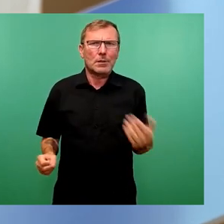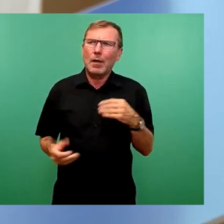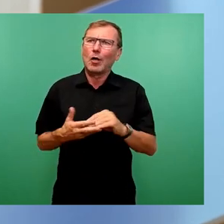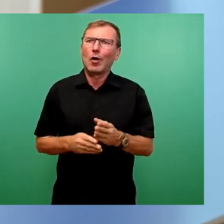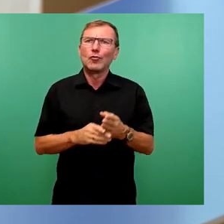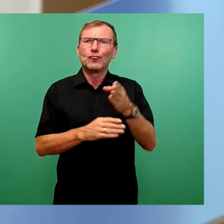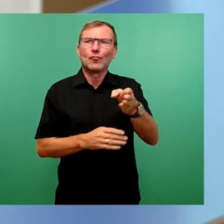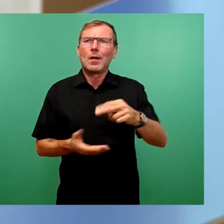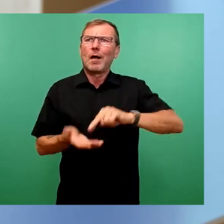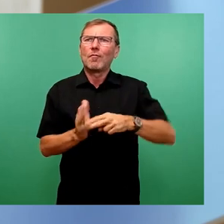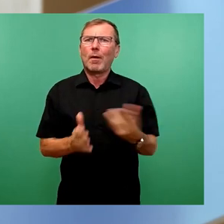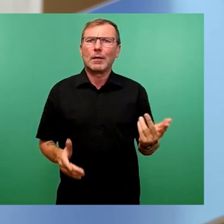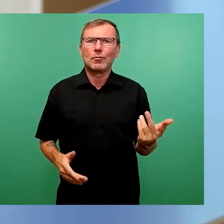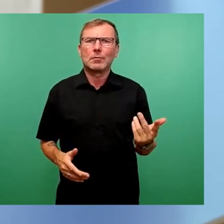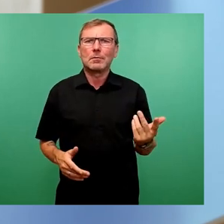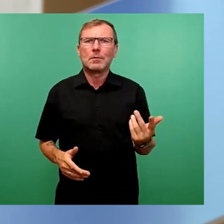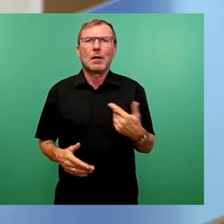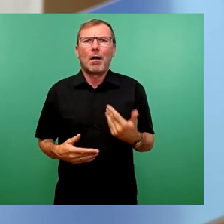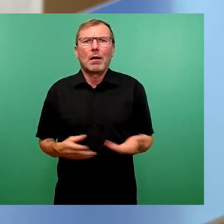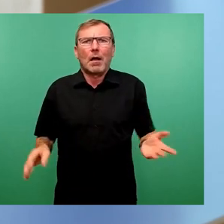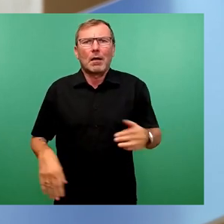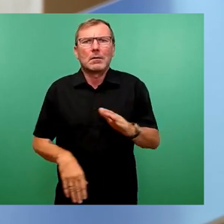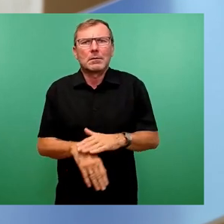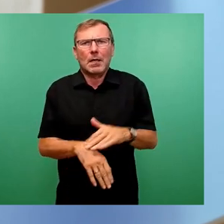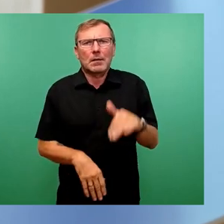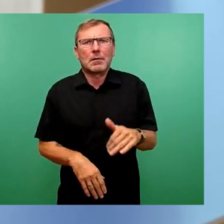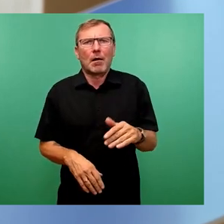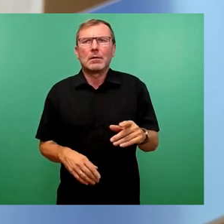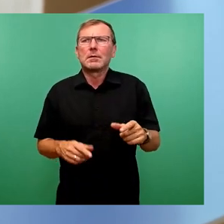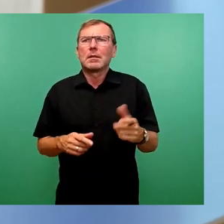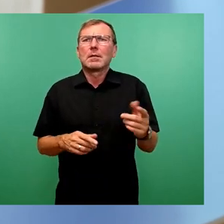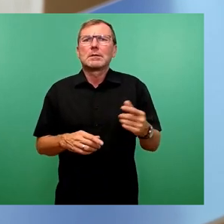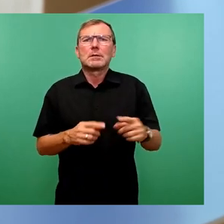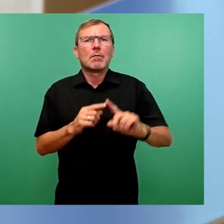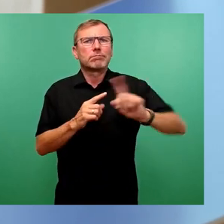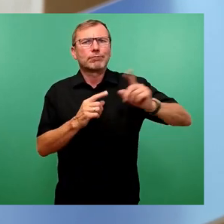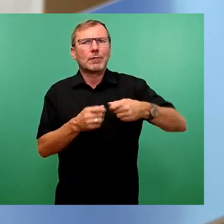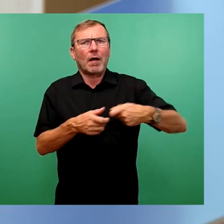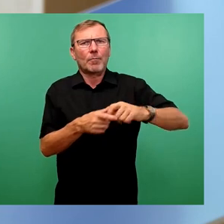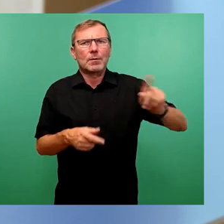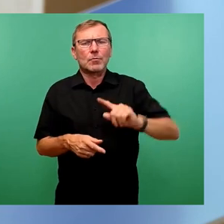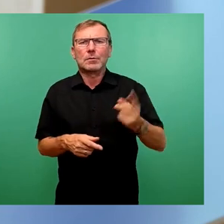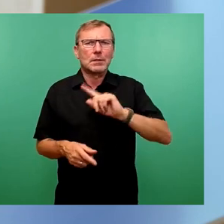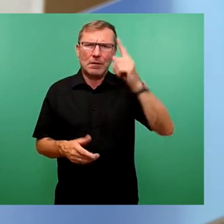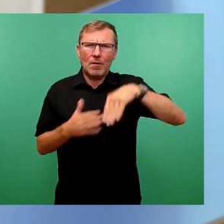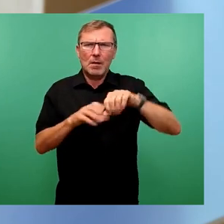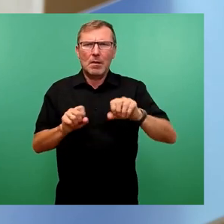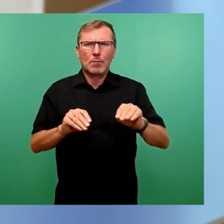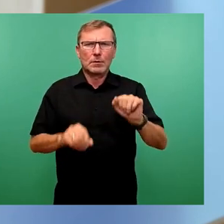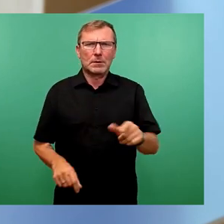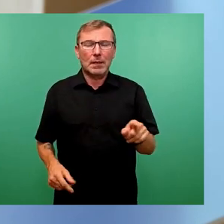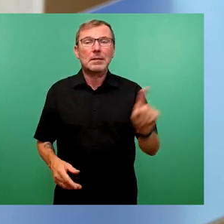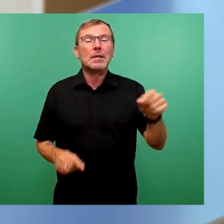Vorbereitung nutzt, Bandbreiten und Ähnliches gar nicht ausreichen, um sinnvoll das zu benutzen. Die Anweisung kam